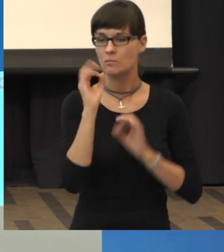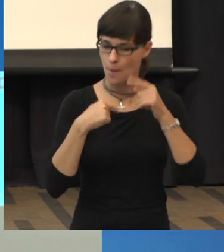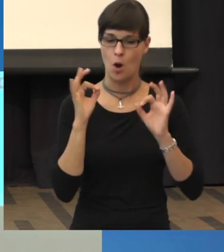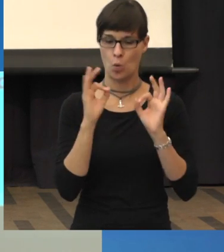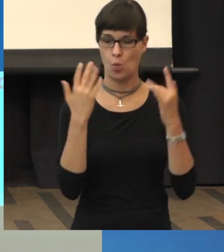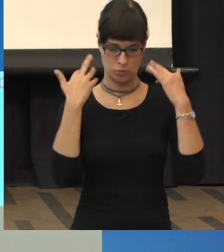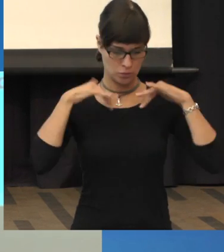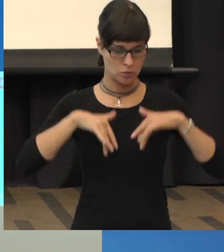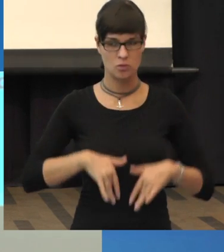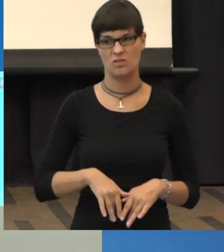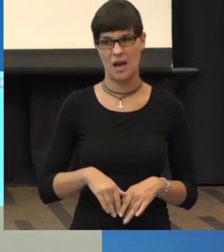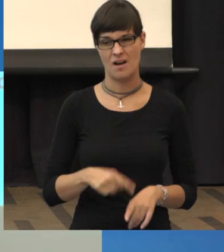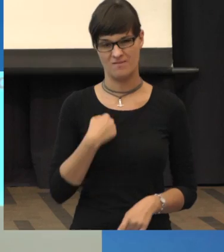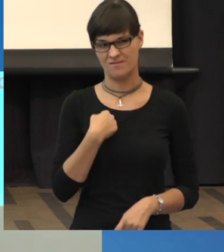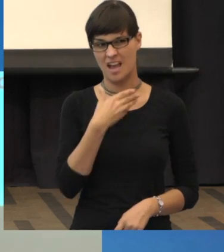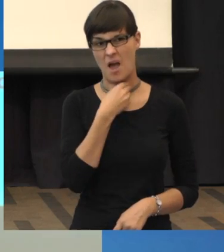Nee.